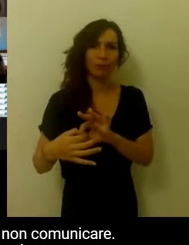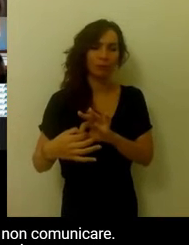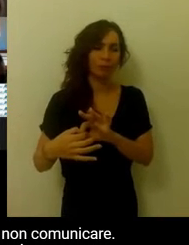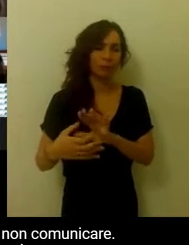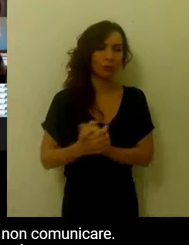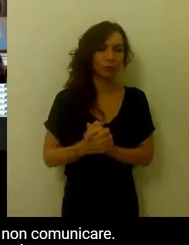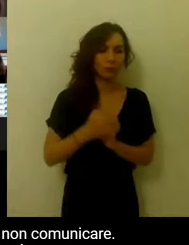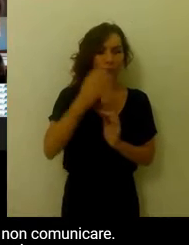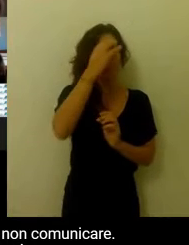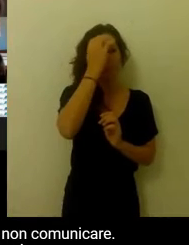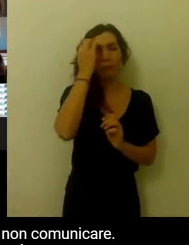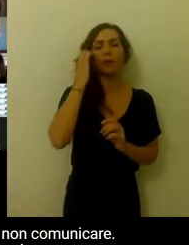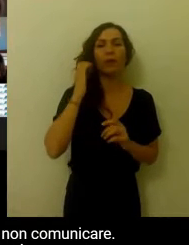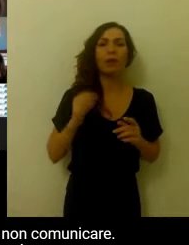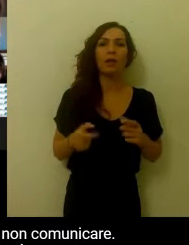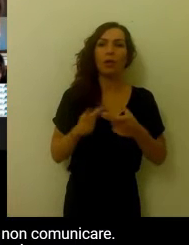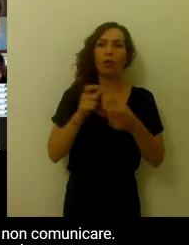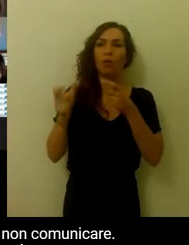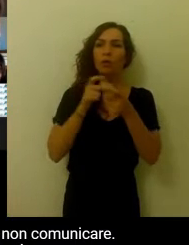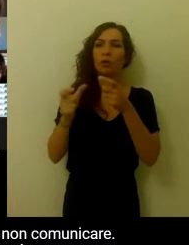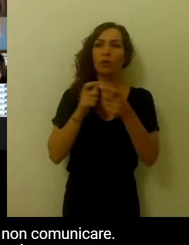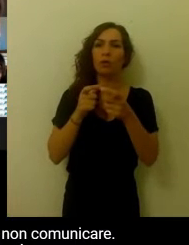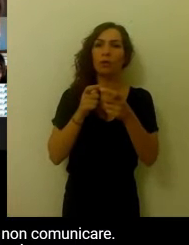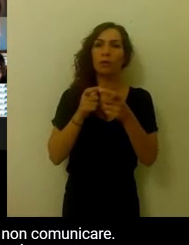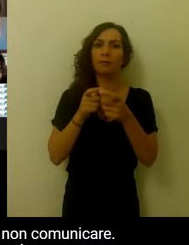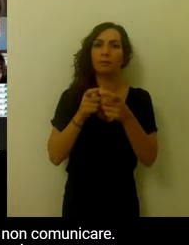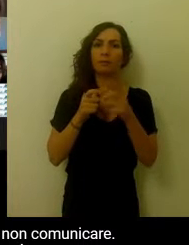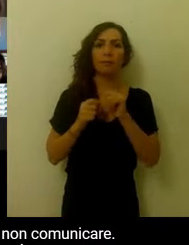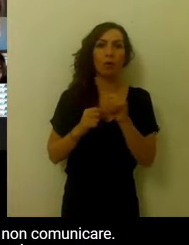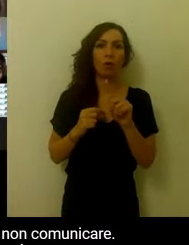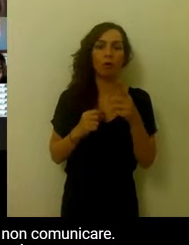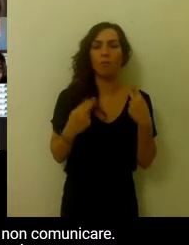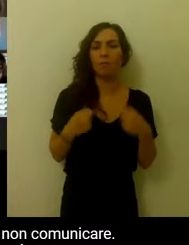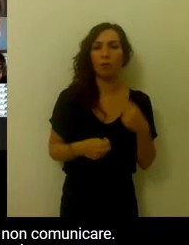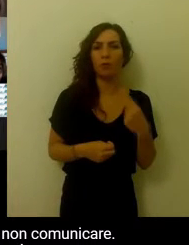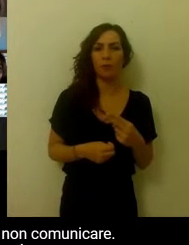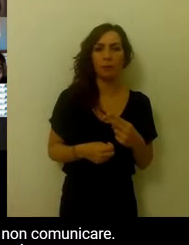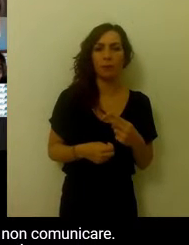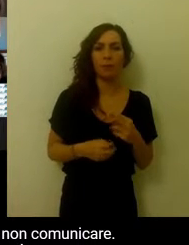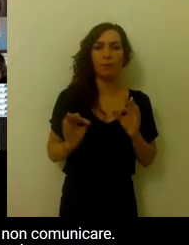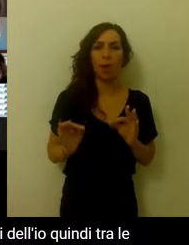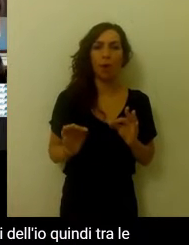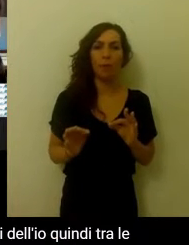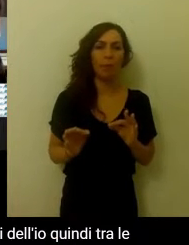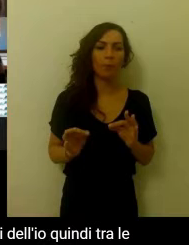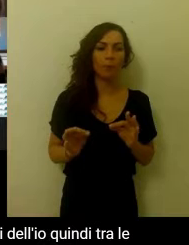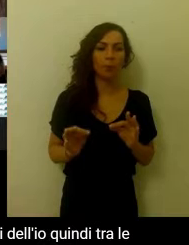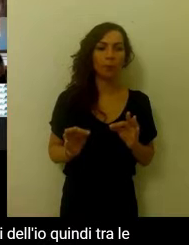e per noi è impossibile non comunicare. Qualcosa che si scopre dentro di sé, ma viene